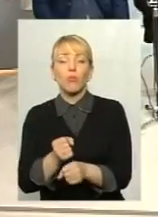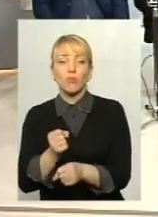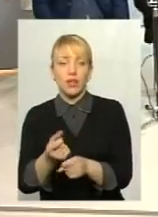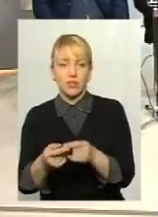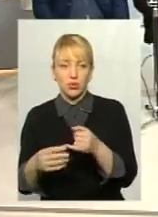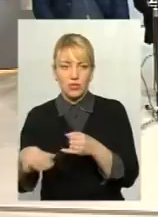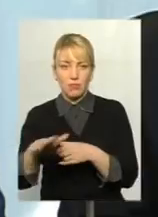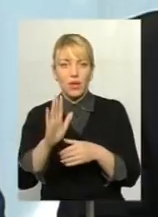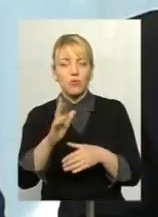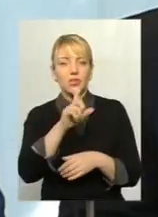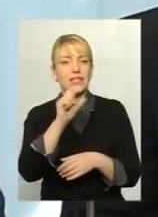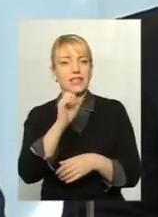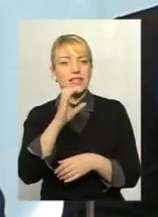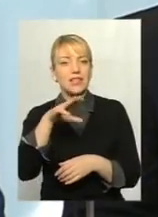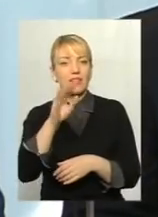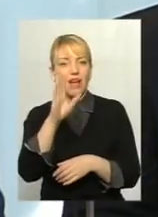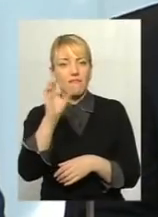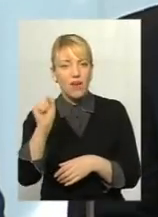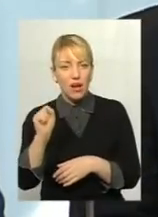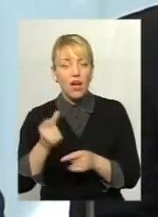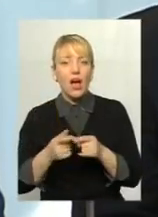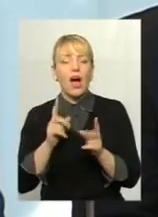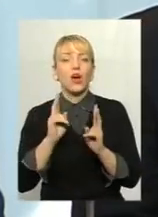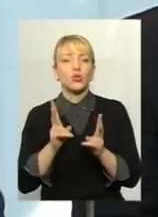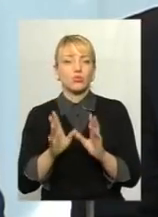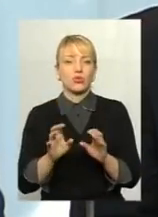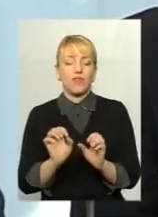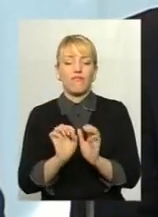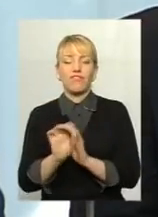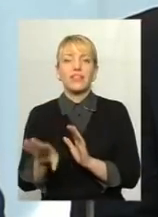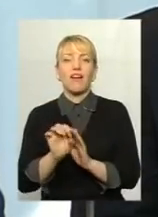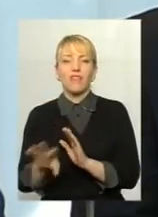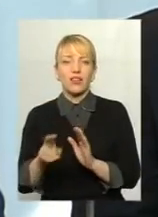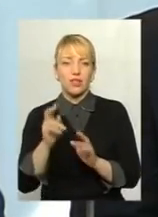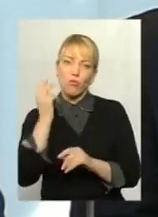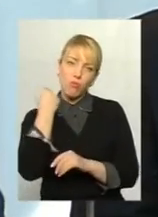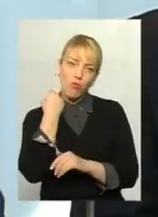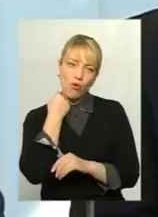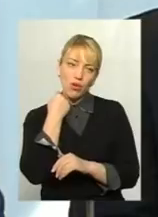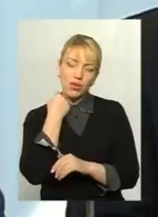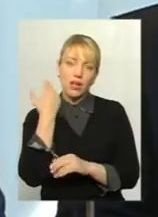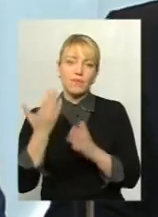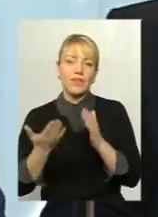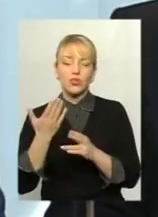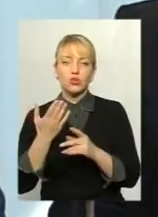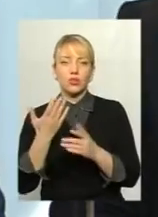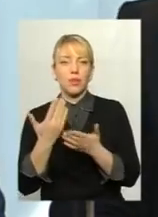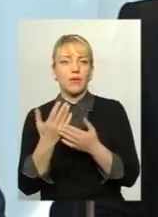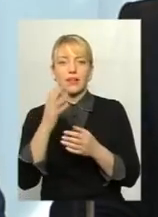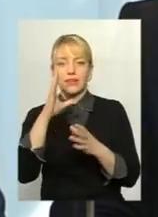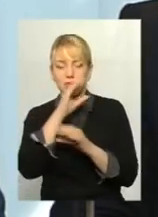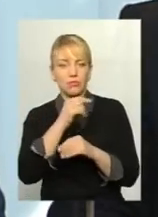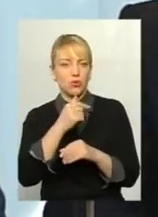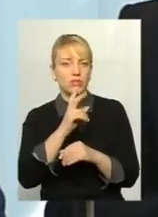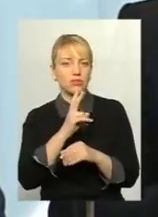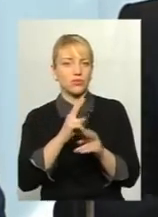в заставу, а далі невідомо, знову ж таки, хто буде тоді віддавати борг, якщо хтось не перекриє кредит банку. Тому, в якійсь мірі, да.